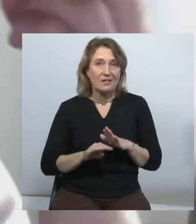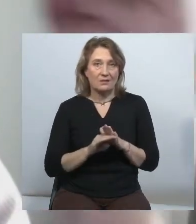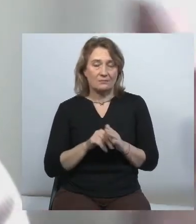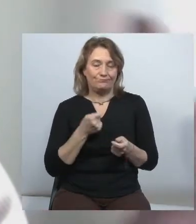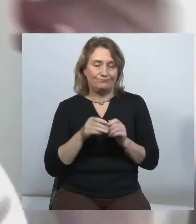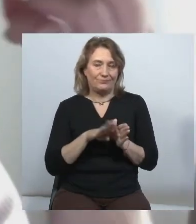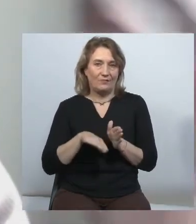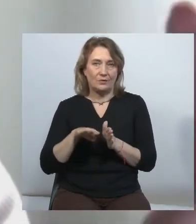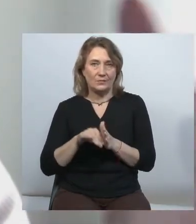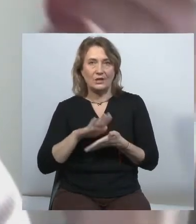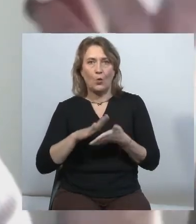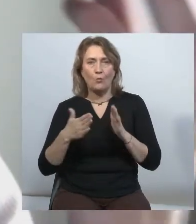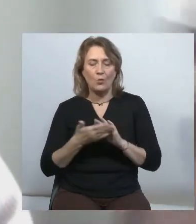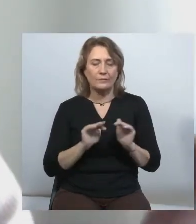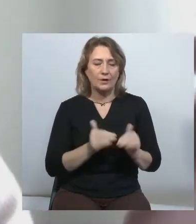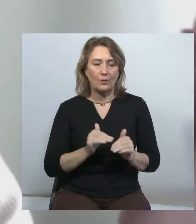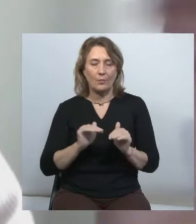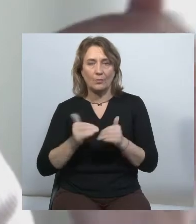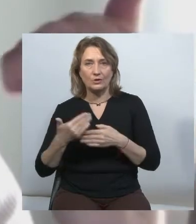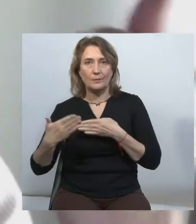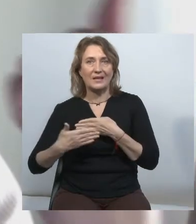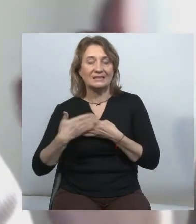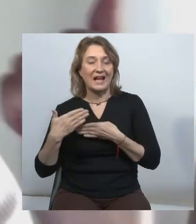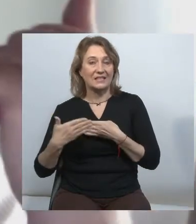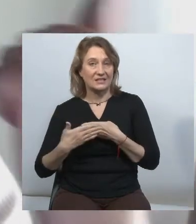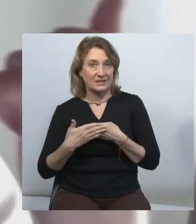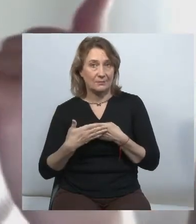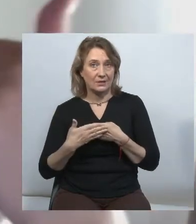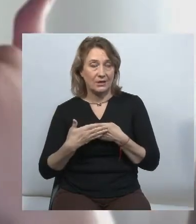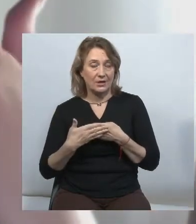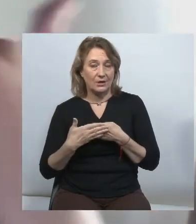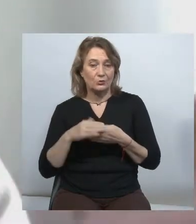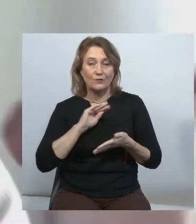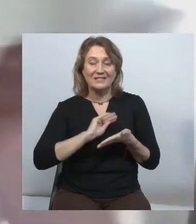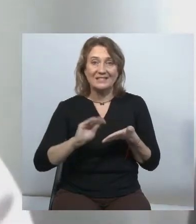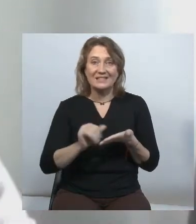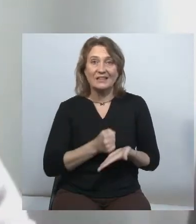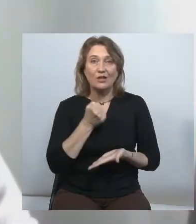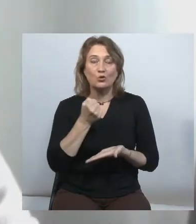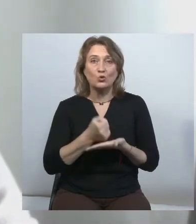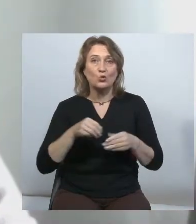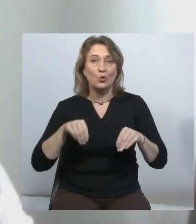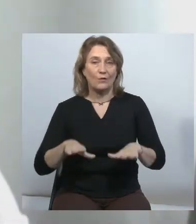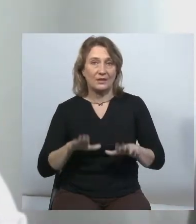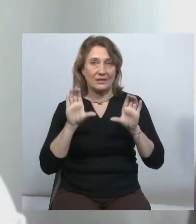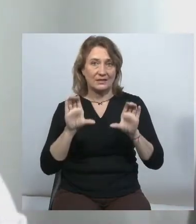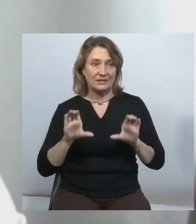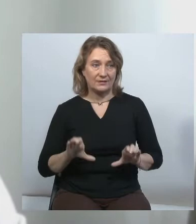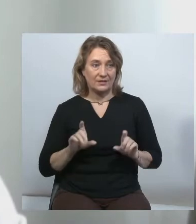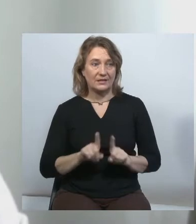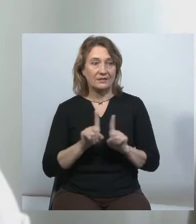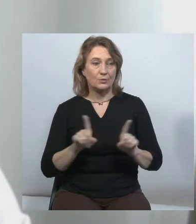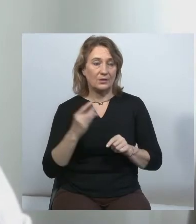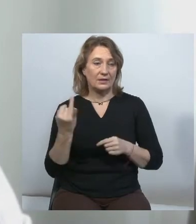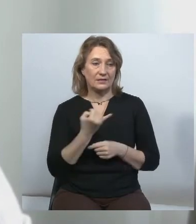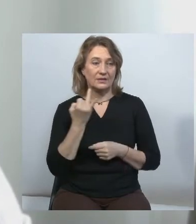умовам, обмеженням або санкціям, що встановлені законом і є необхідними в демократичному суспільстві, а особливо в